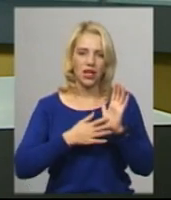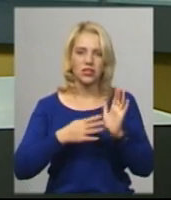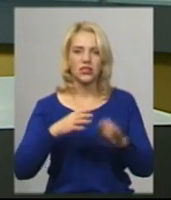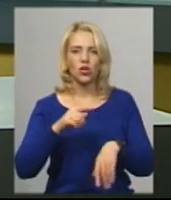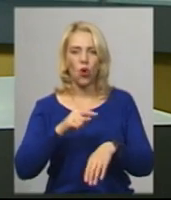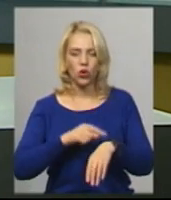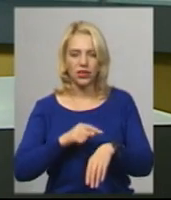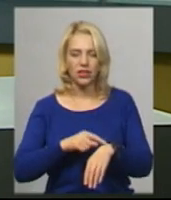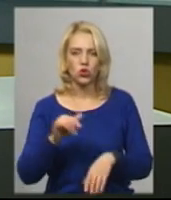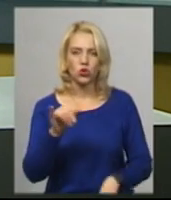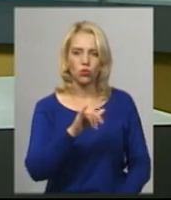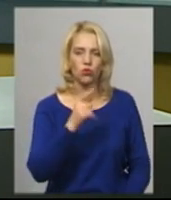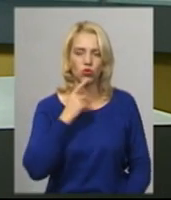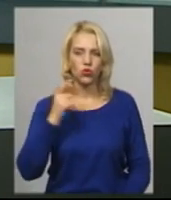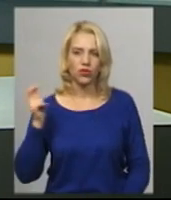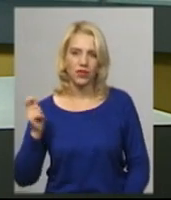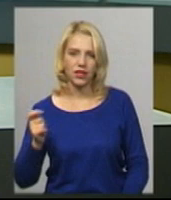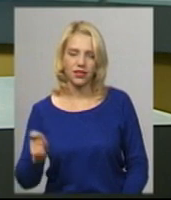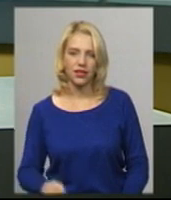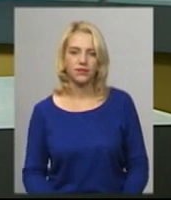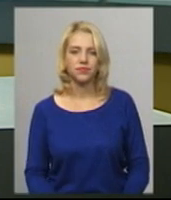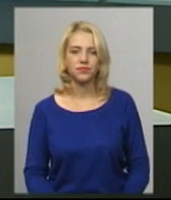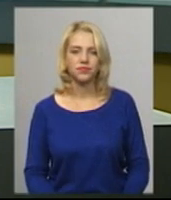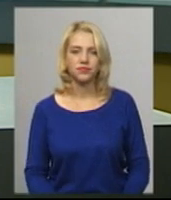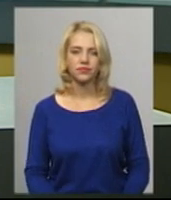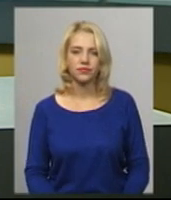Афіша заходів буде розміщена на сайті Хмельницької міської ради.